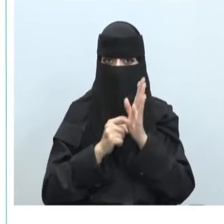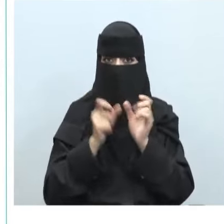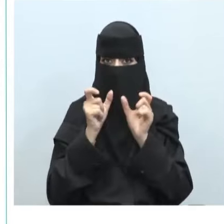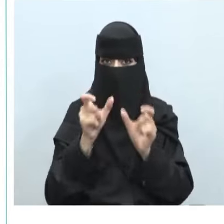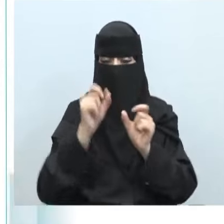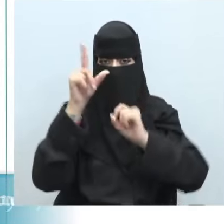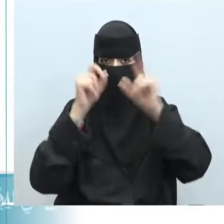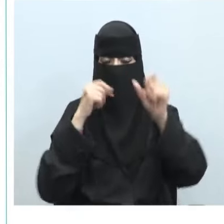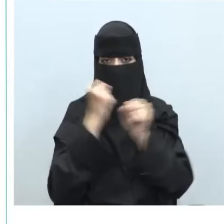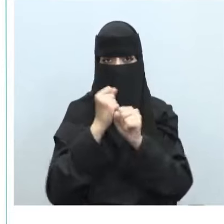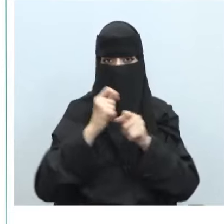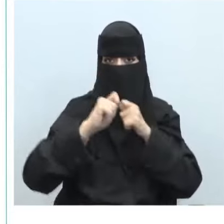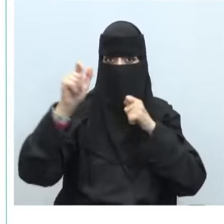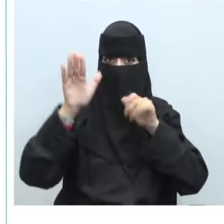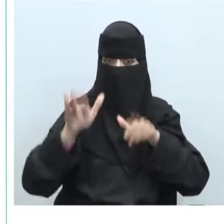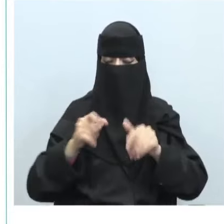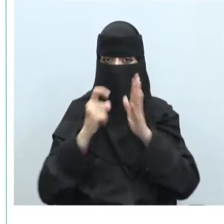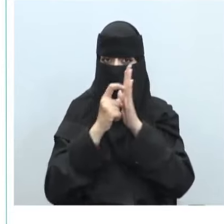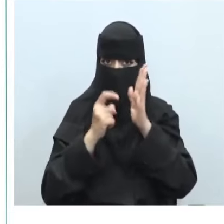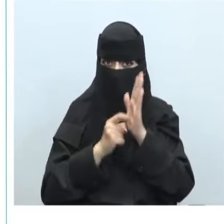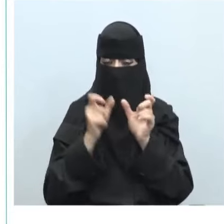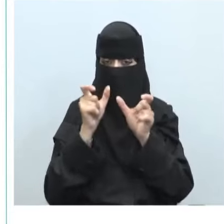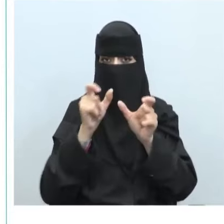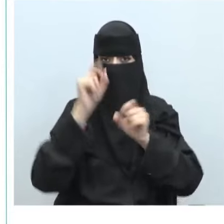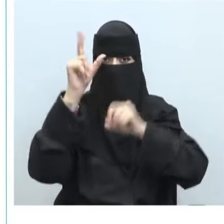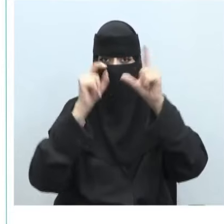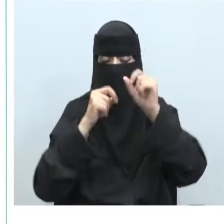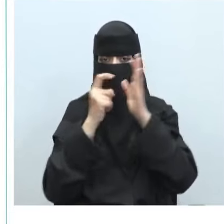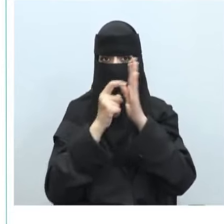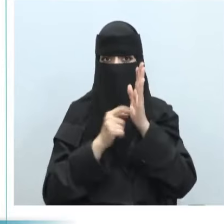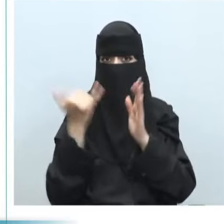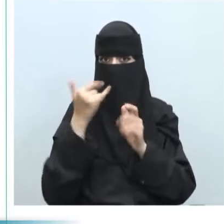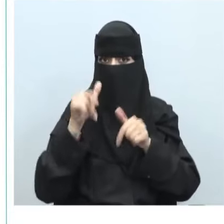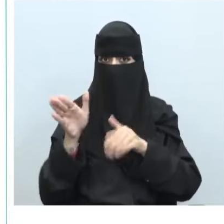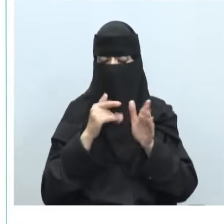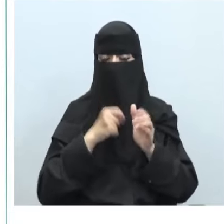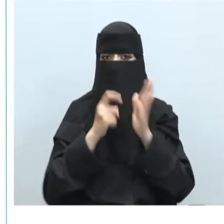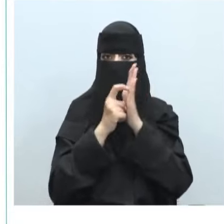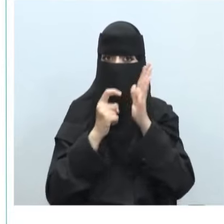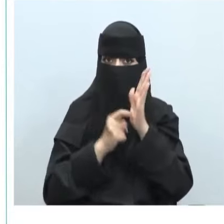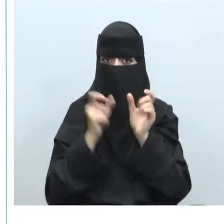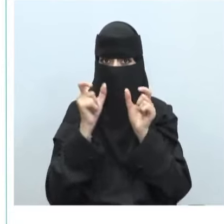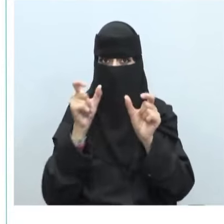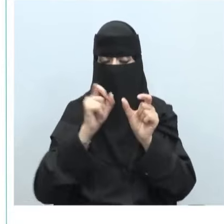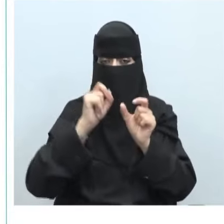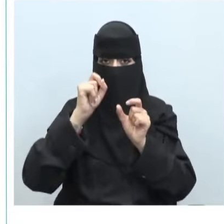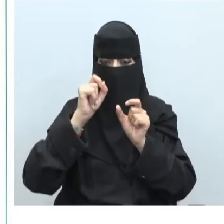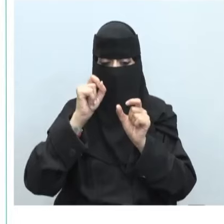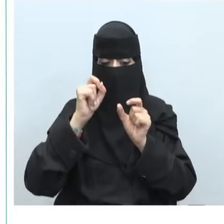للعمل عن بعد وضوابط الأمن السبراني للأنظمة الحساسة وضوابط الأمن السبراني للأنظمة